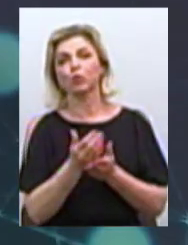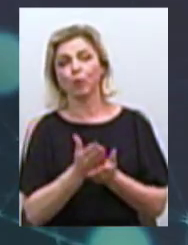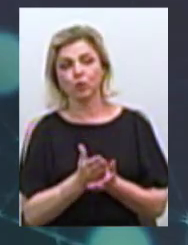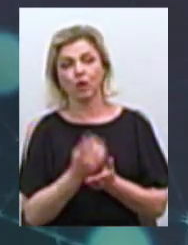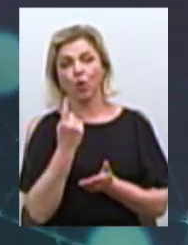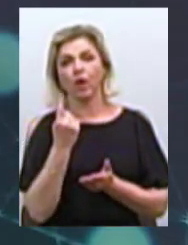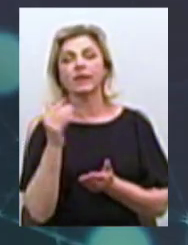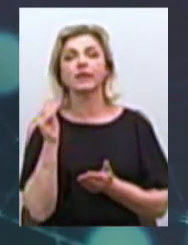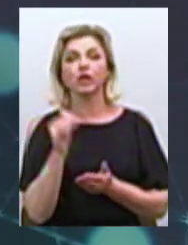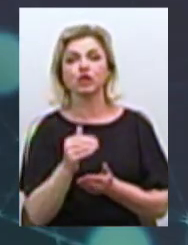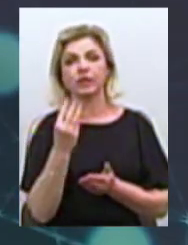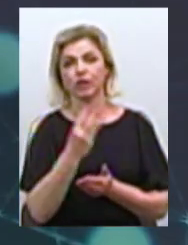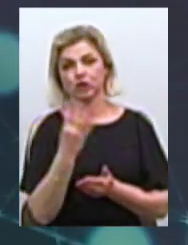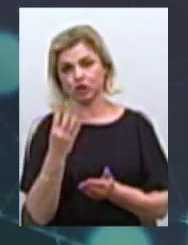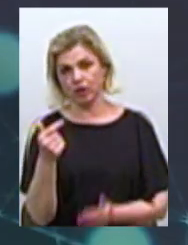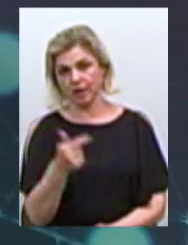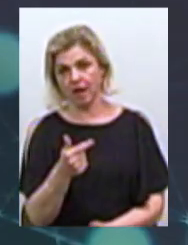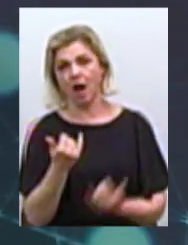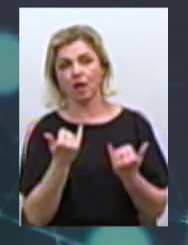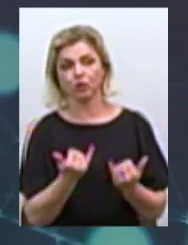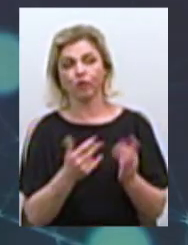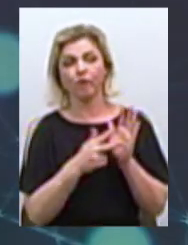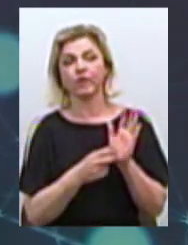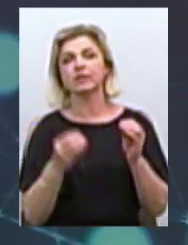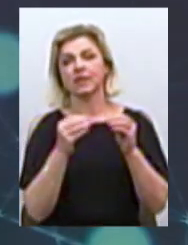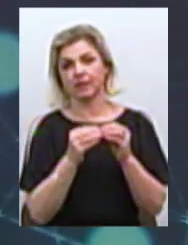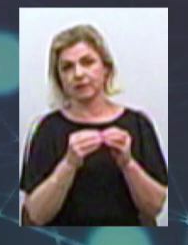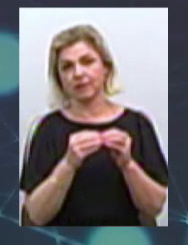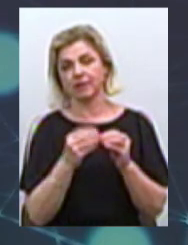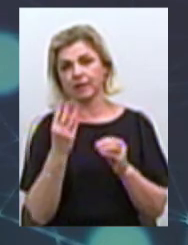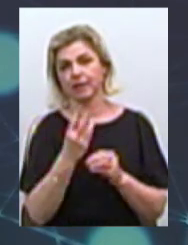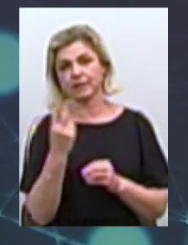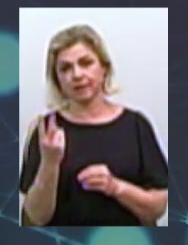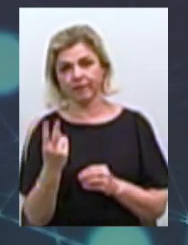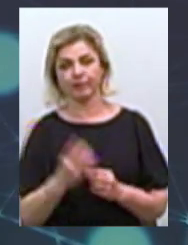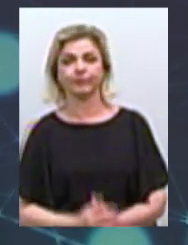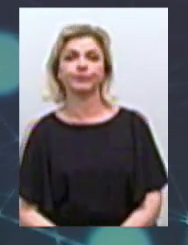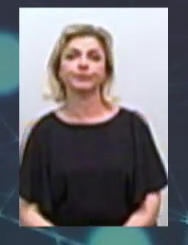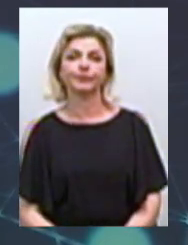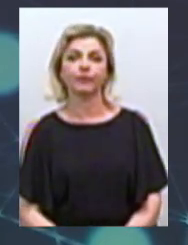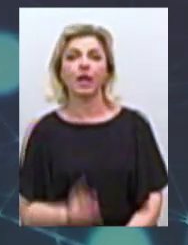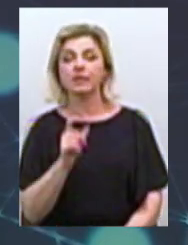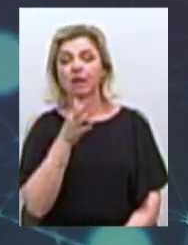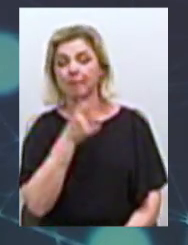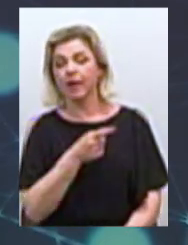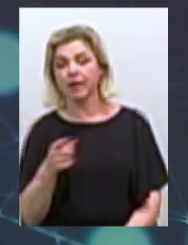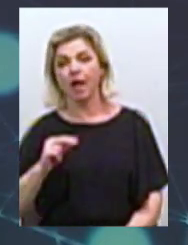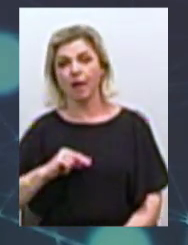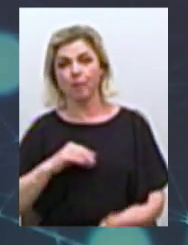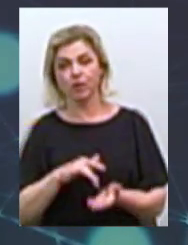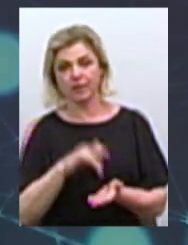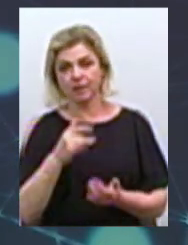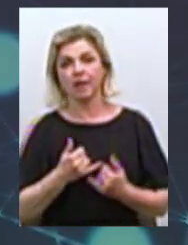1034 гривні. А сьогодні? 810,32. За період роботи центру з надання